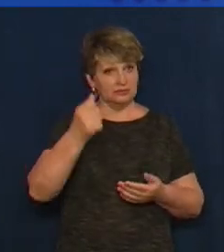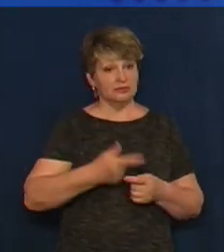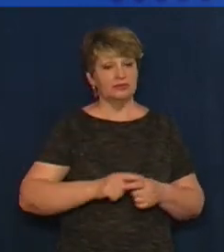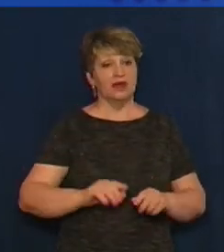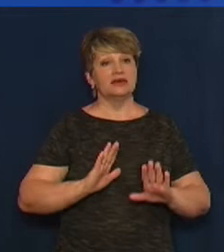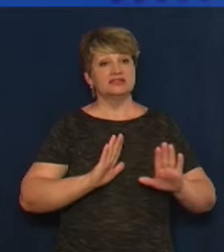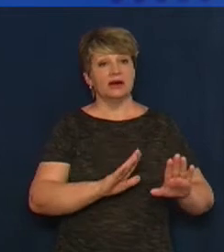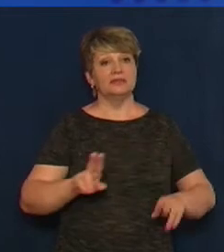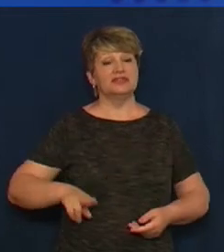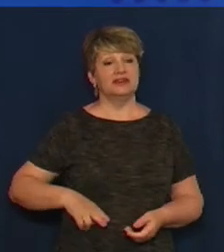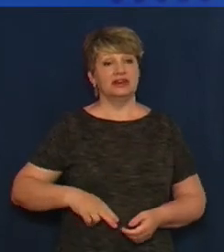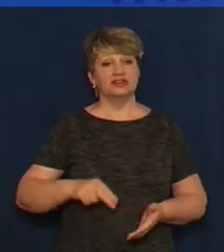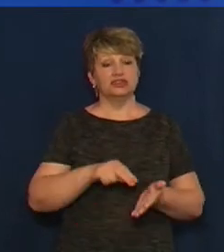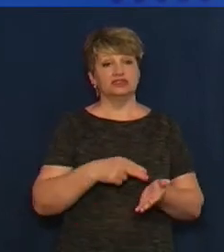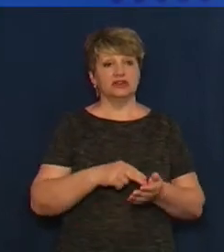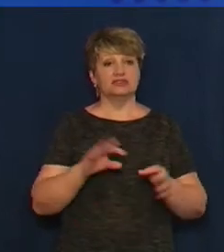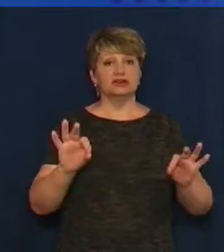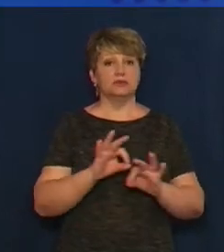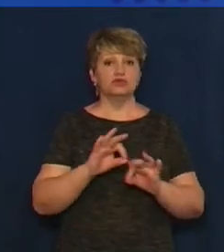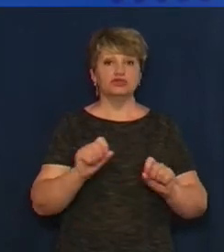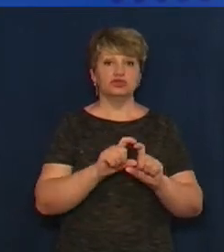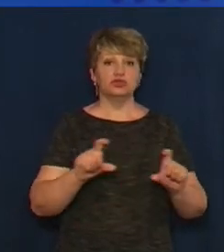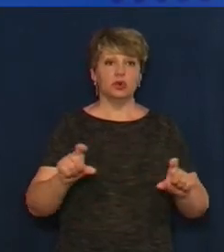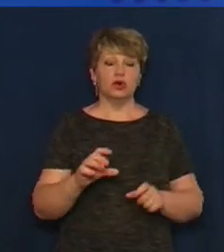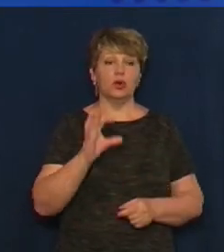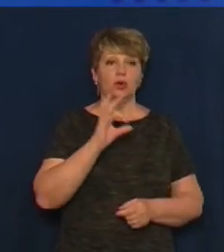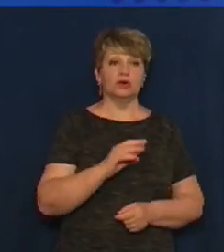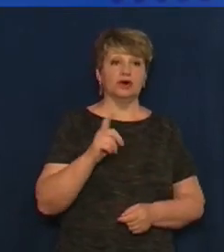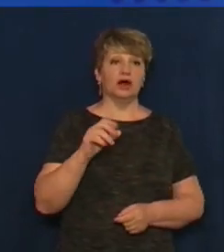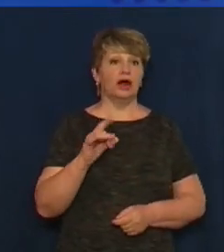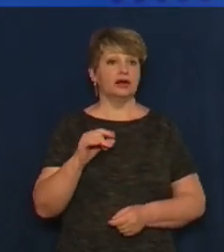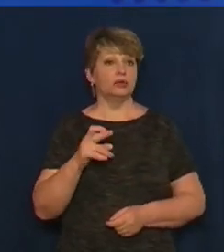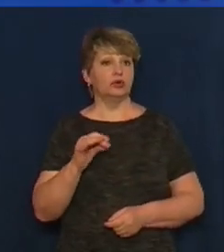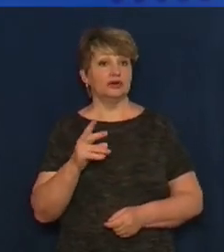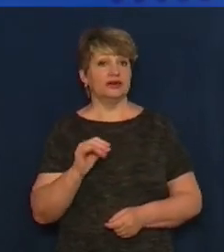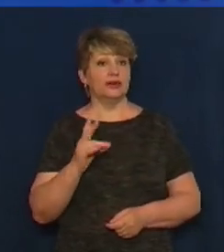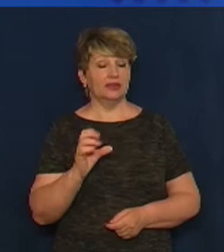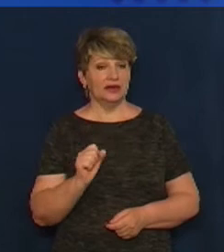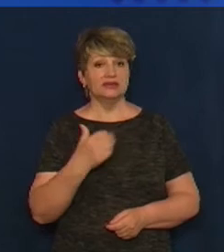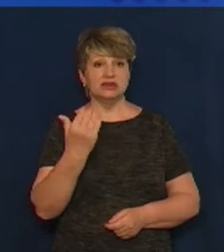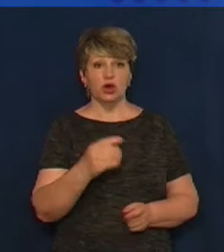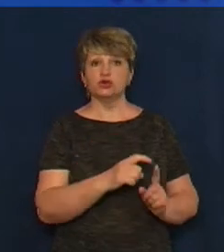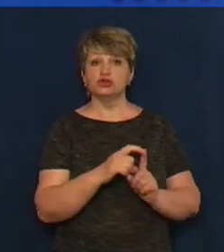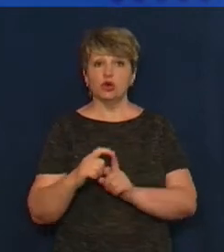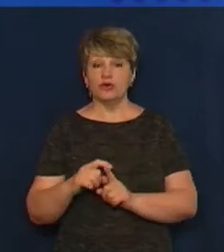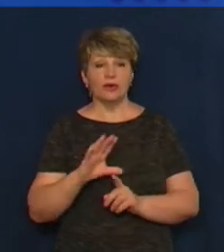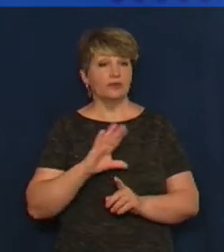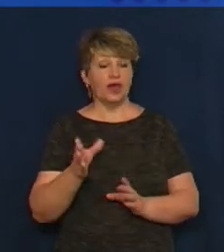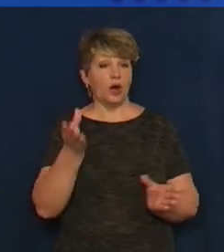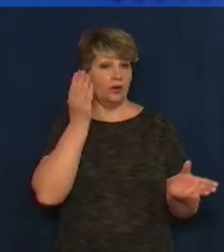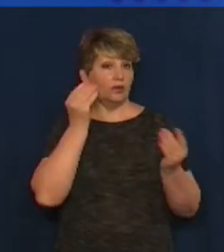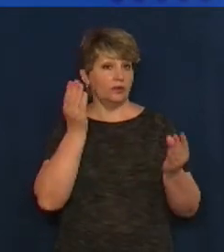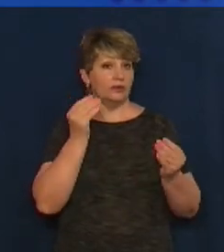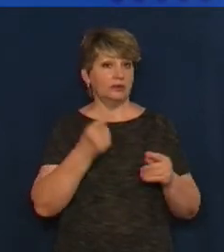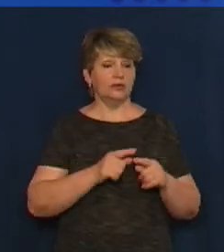роботи Черкаської музичної школи імені Миколи Лисенка Ольга Хараборкіна. За її словами, нові освітні програми не враховують думку працівників